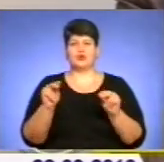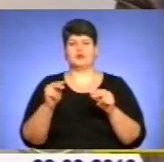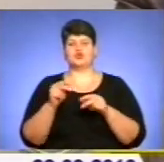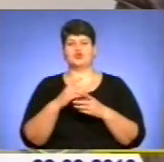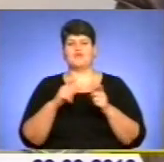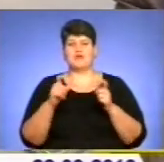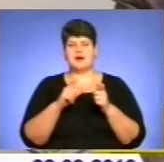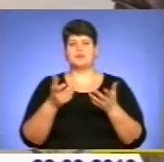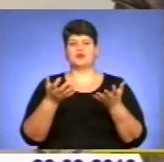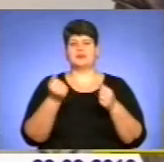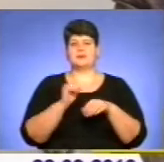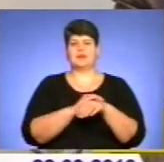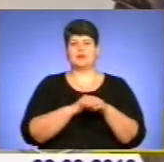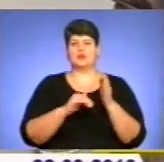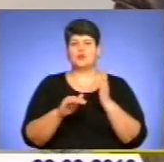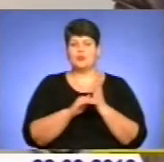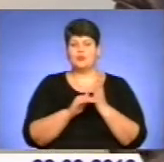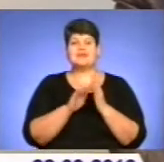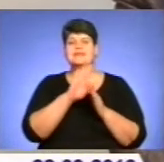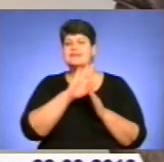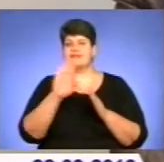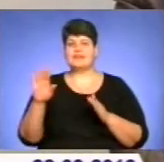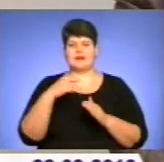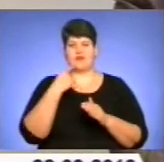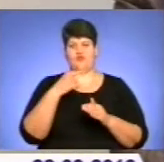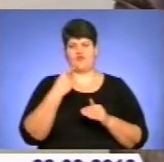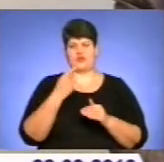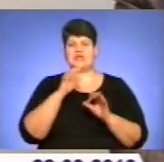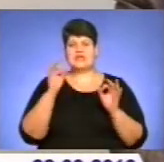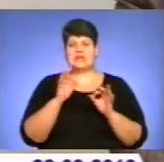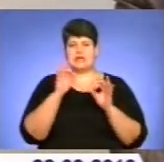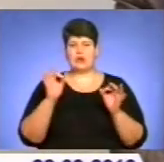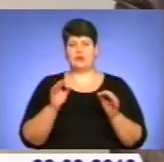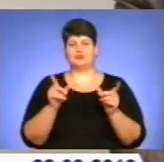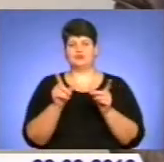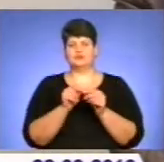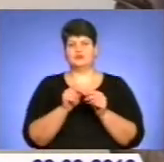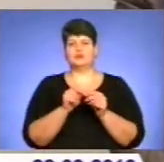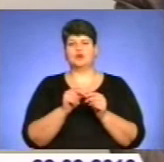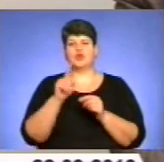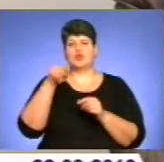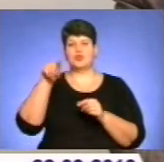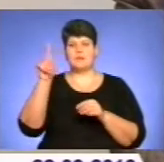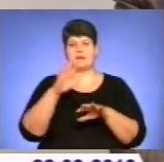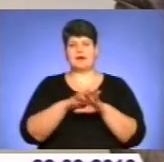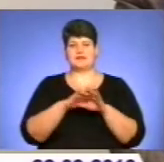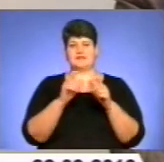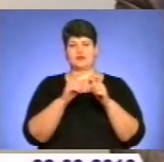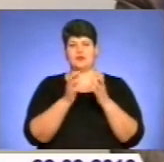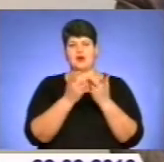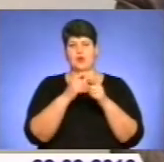про отримання благодійної допомоги, не повідомляйте одночасно номер банківського рахунку,